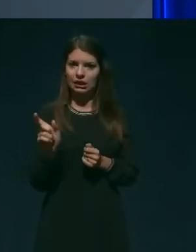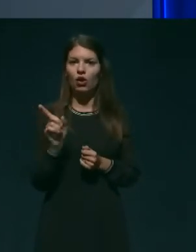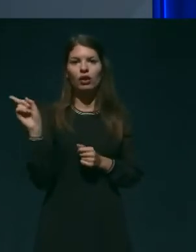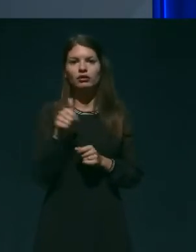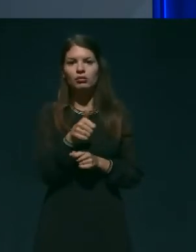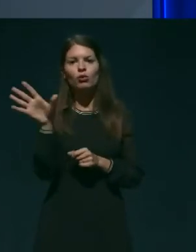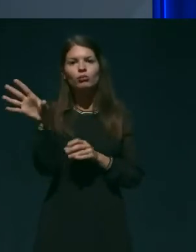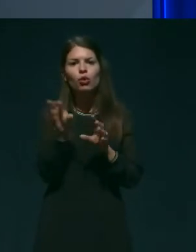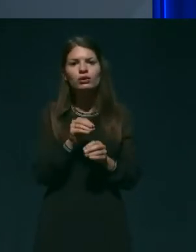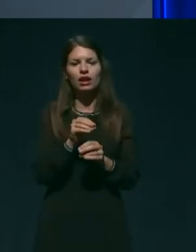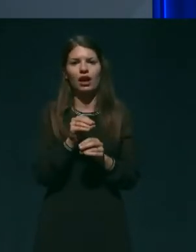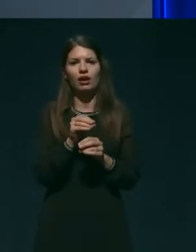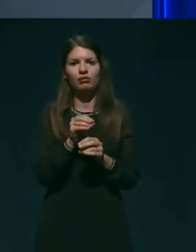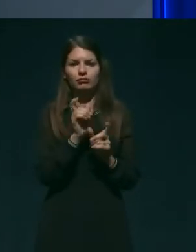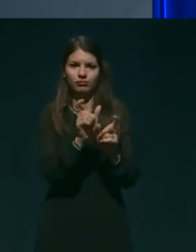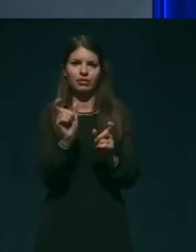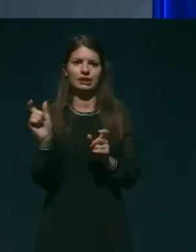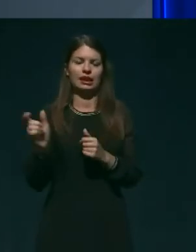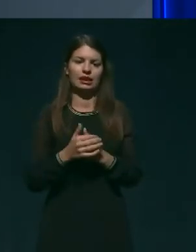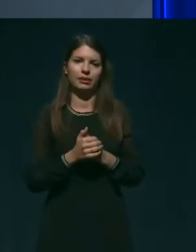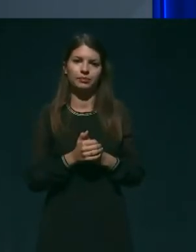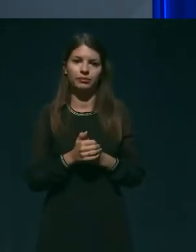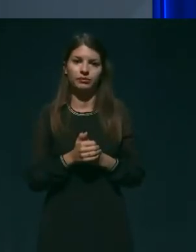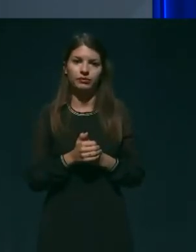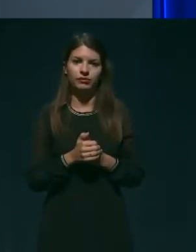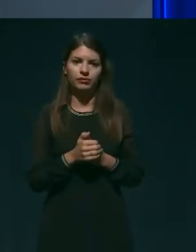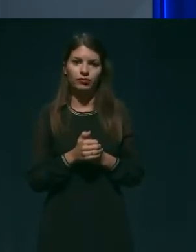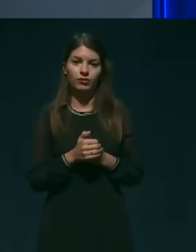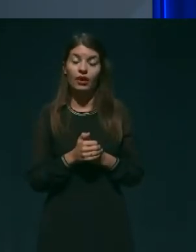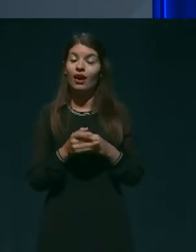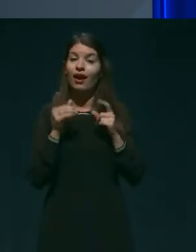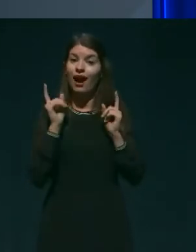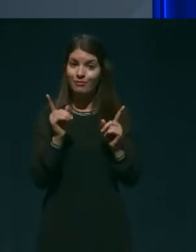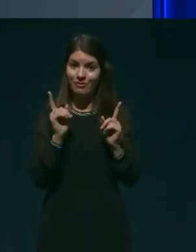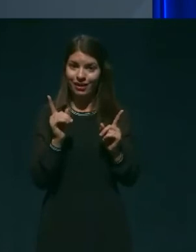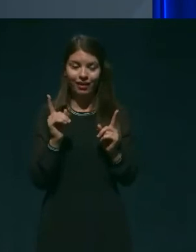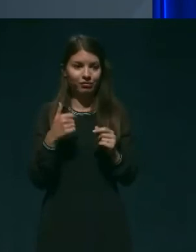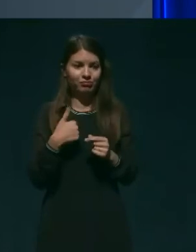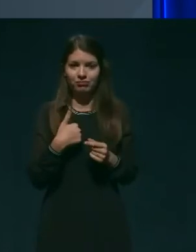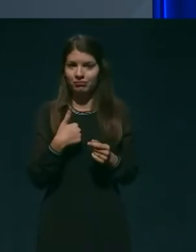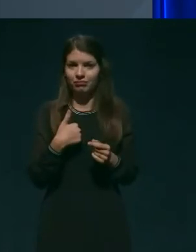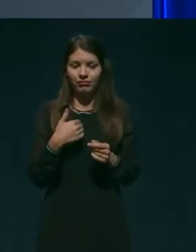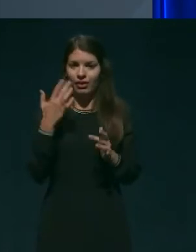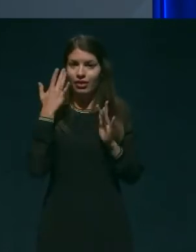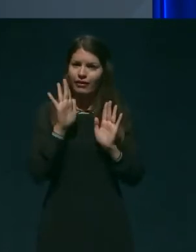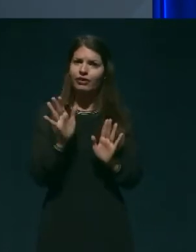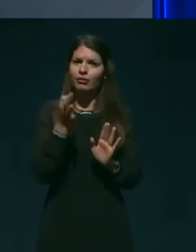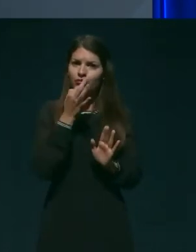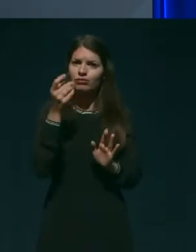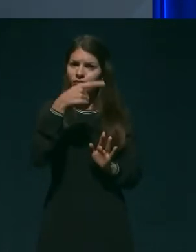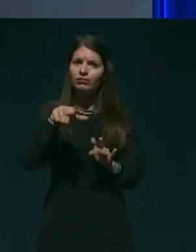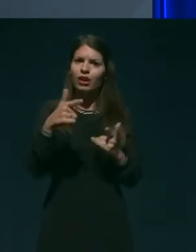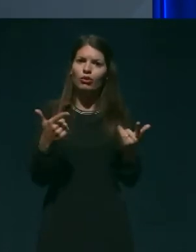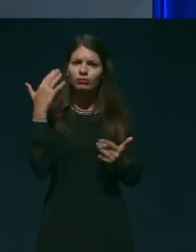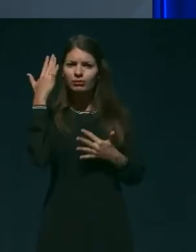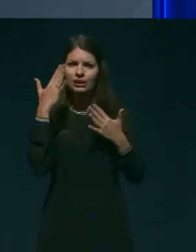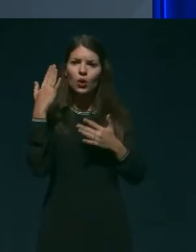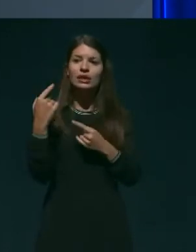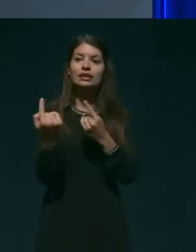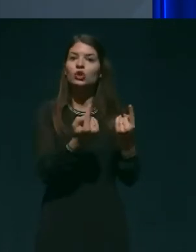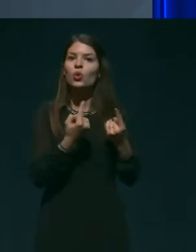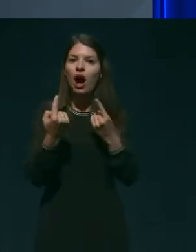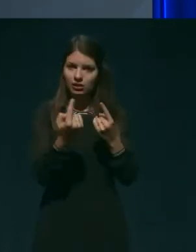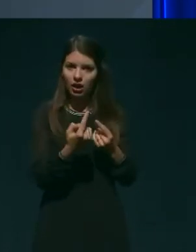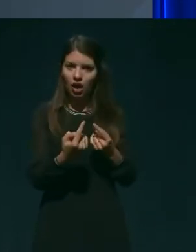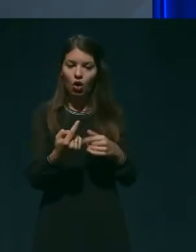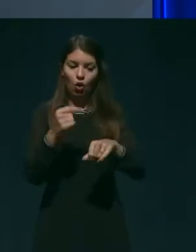strelu določenih stanovalcev, ne. Ampak ne vem, če si predstavljate situacijo, ko pride zdravnik